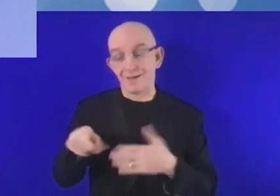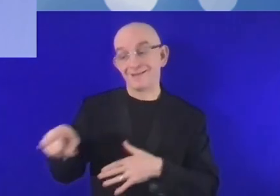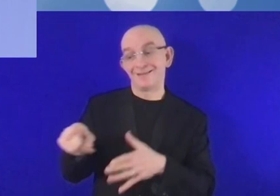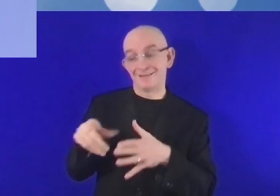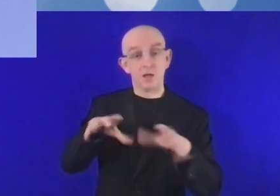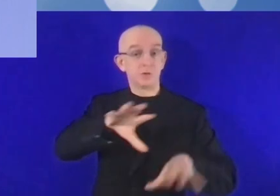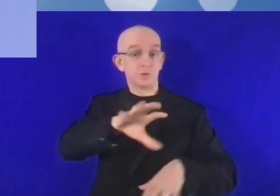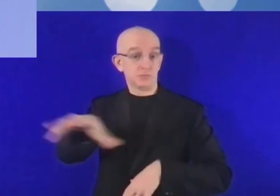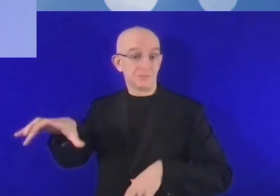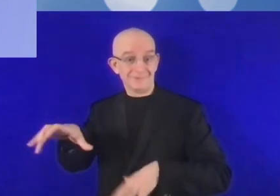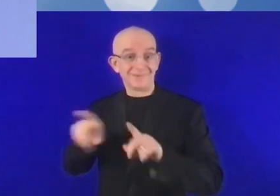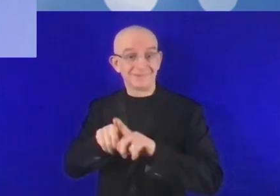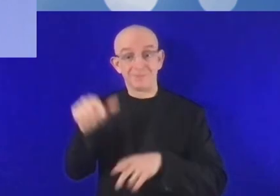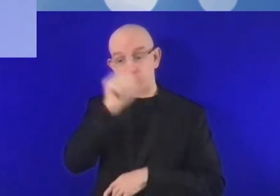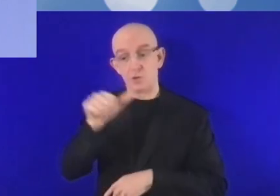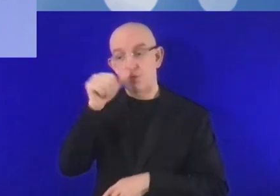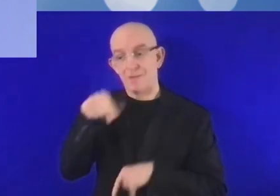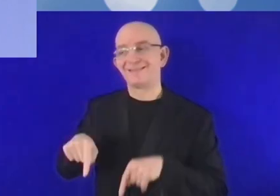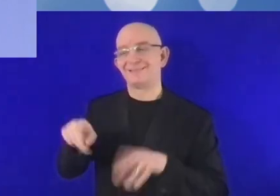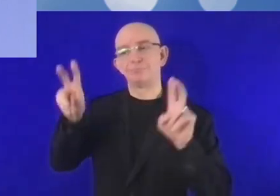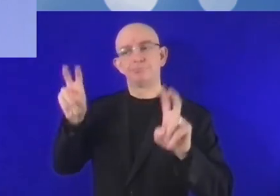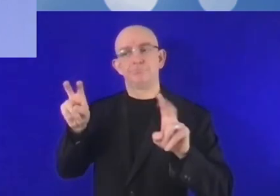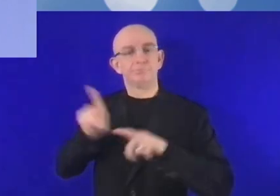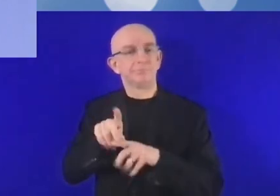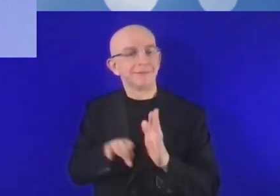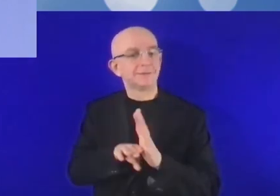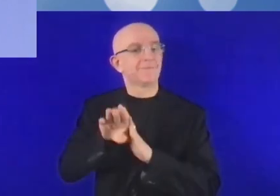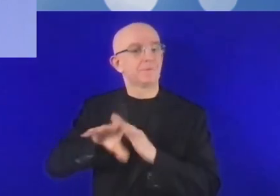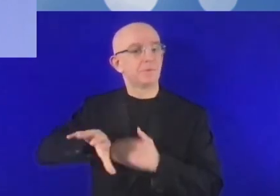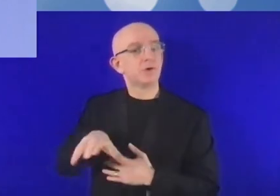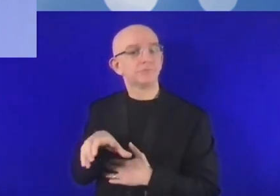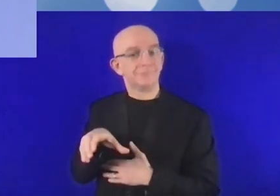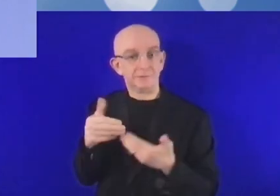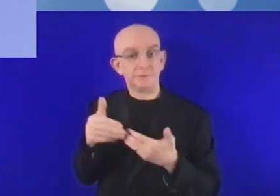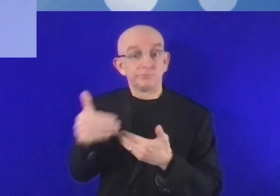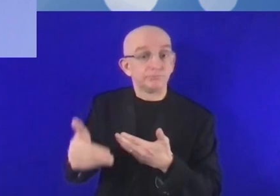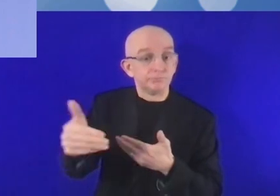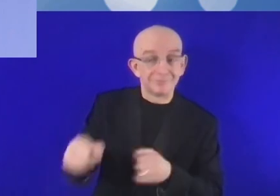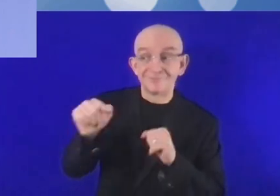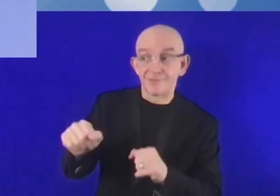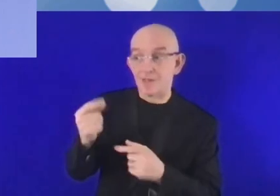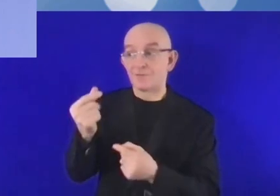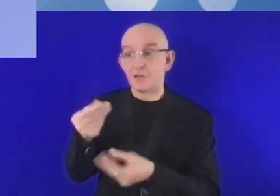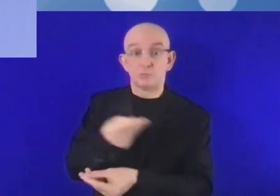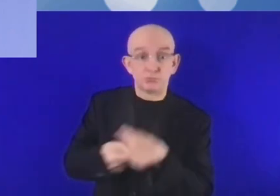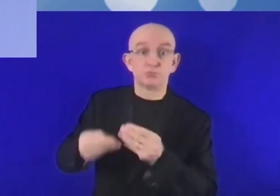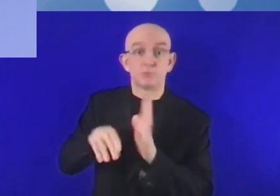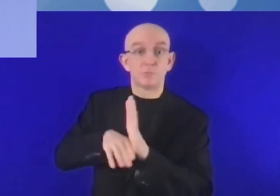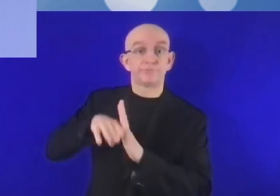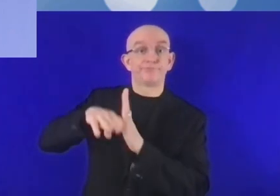très souvent, on n'a qu'un accès limité aux infrastructures. Aux sources de financement